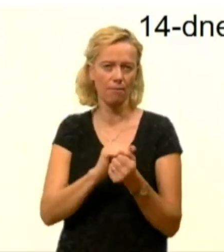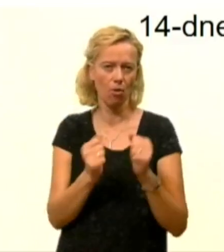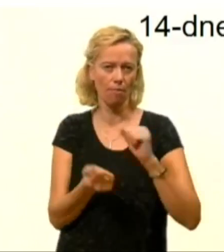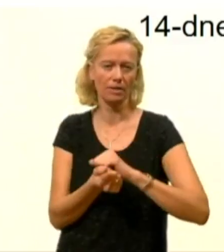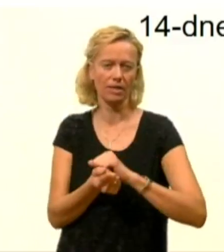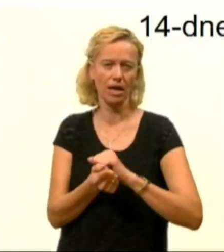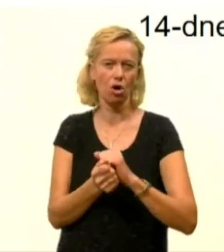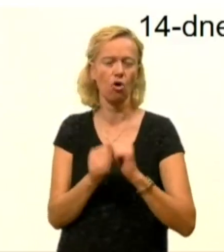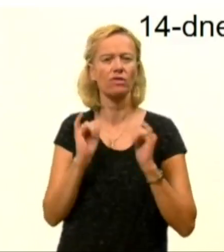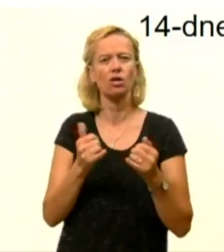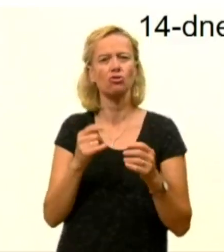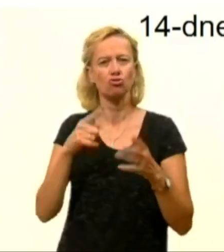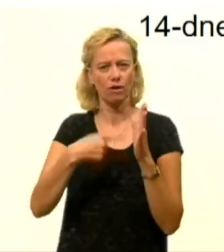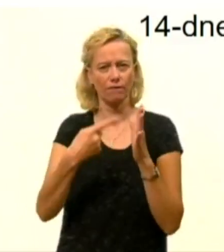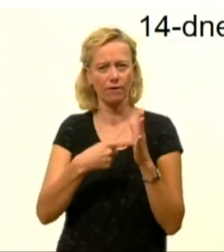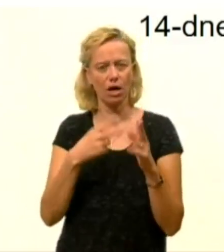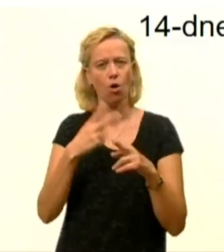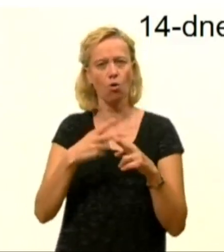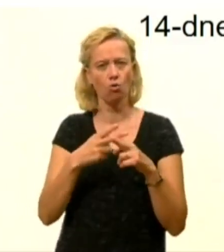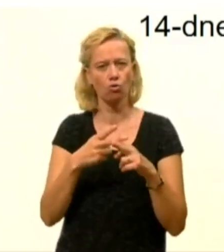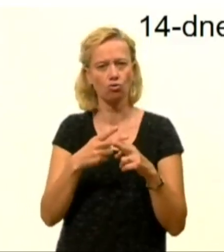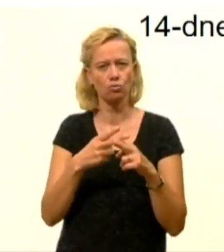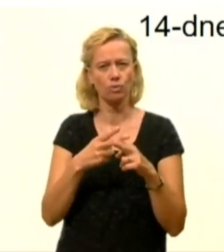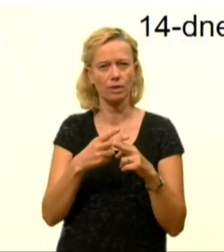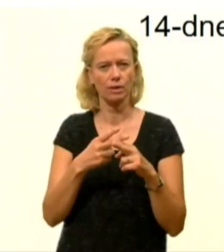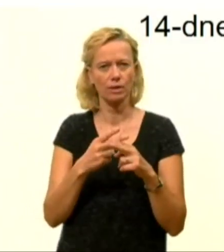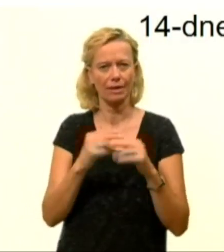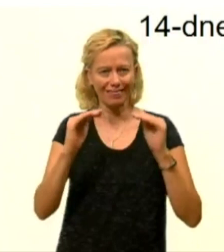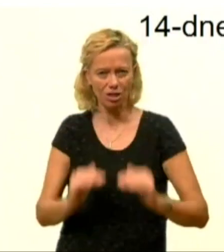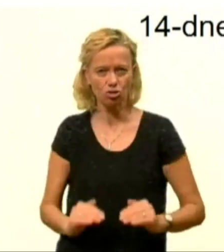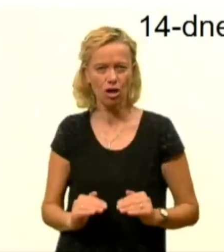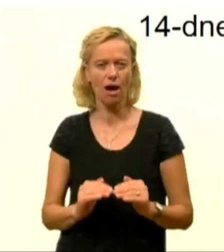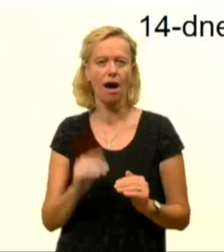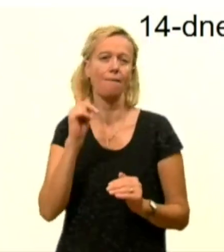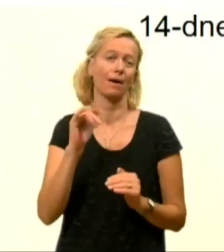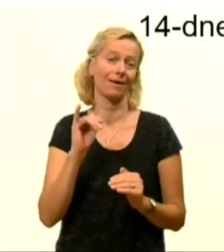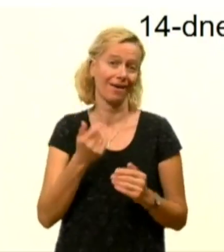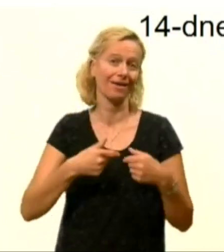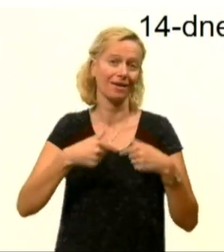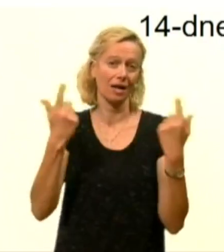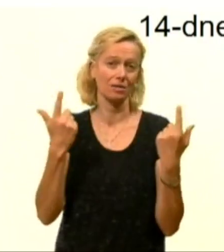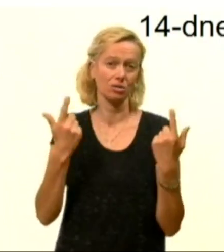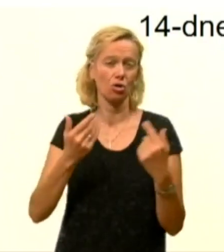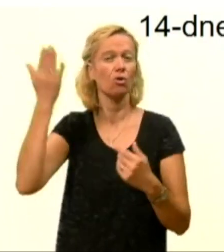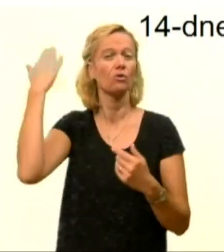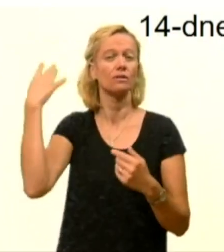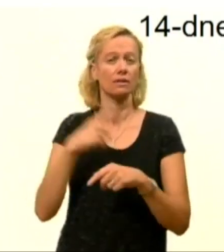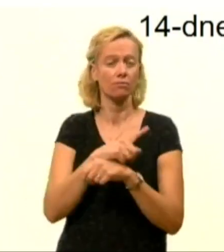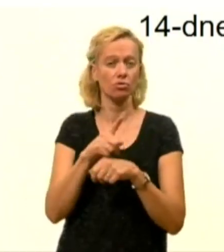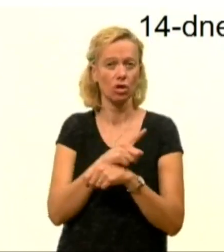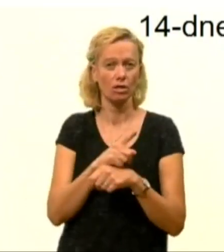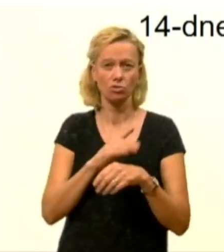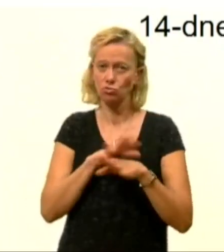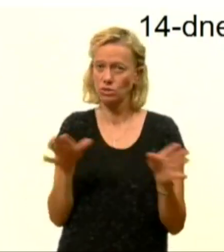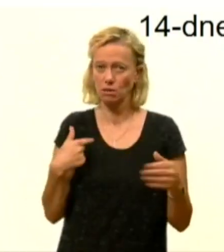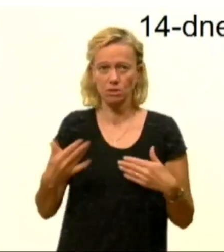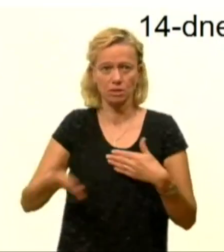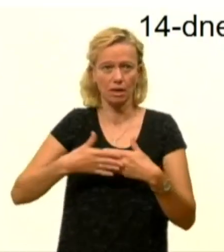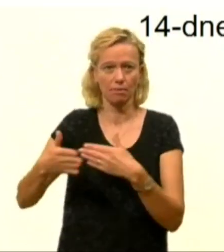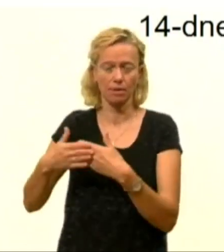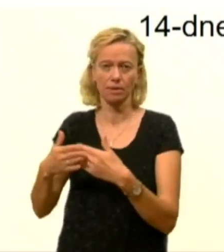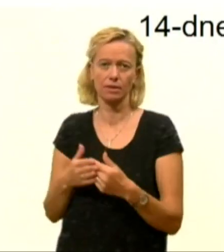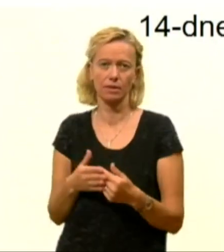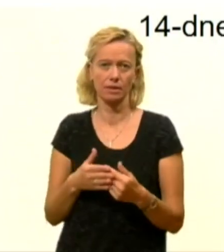številka okužb viša, ampak je jasno, v tistem času je bilo vse zaprto, zdaj pa poskušamo